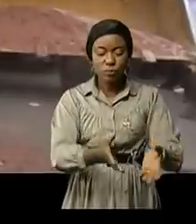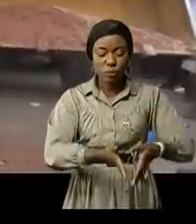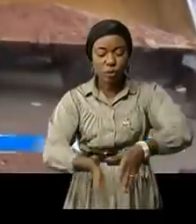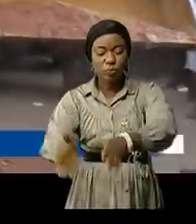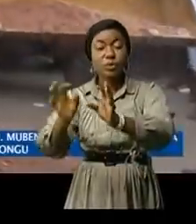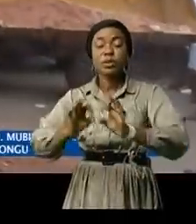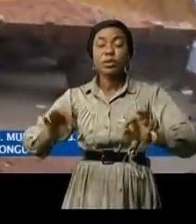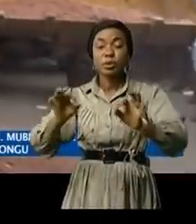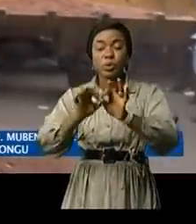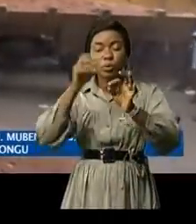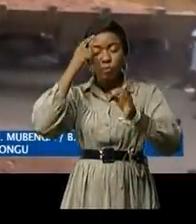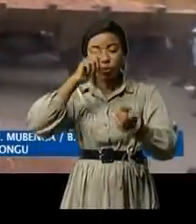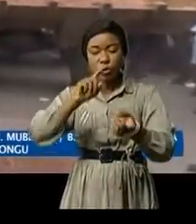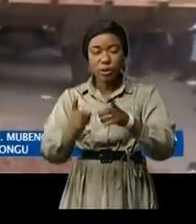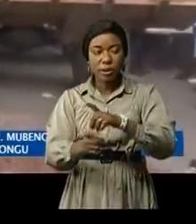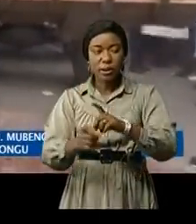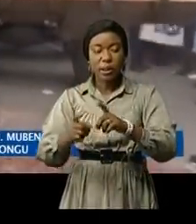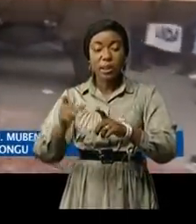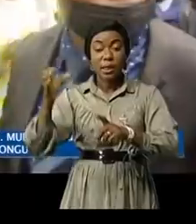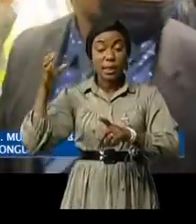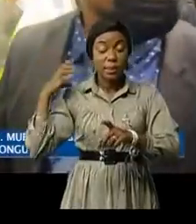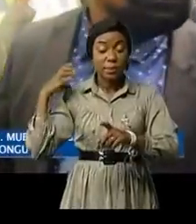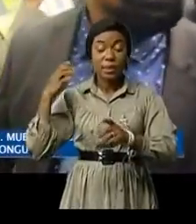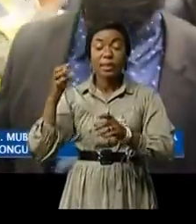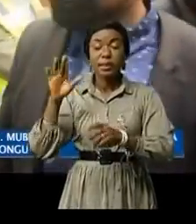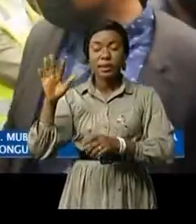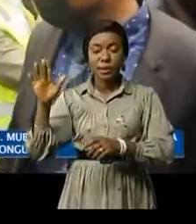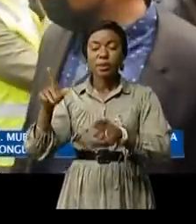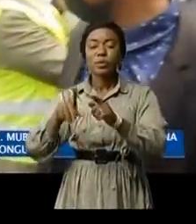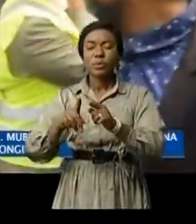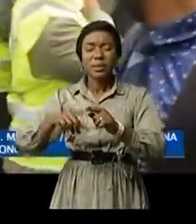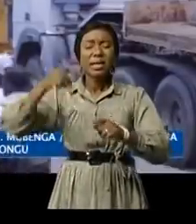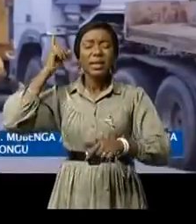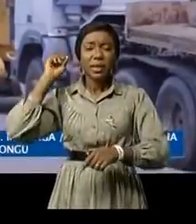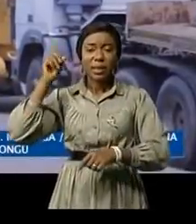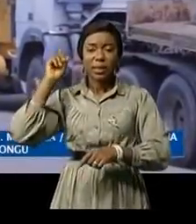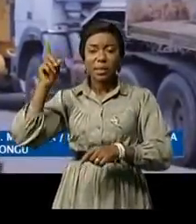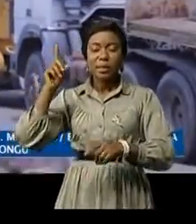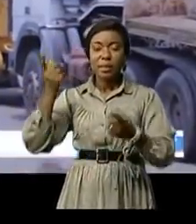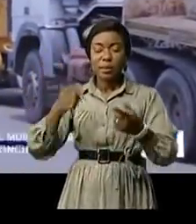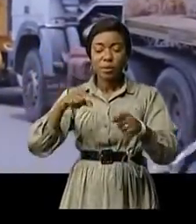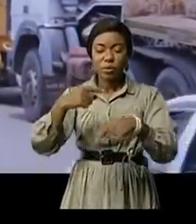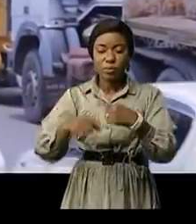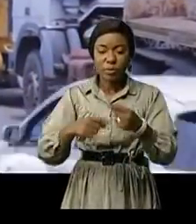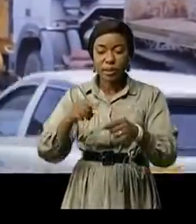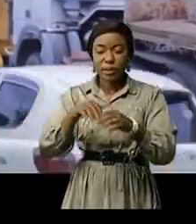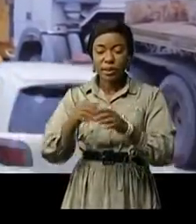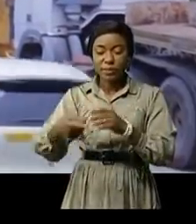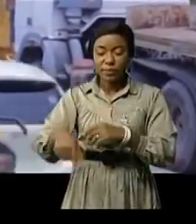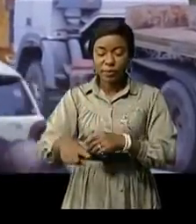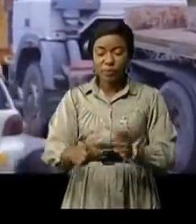revêtir la capitale Kinshasa de sa belle robe d'attente. C'était au croisement des avenues de la victoire et de l'université.